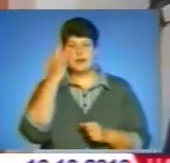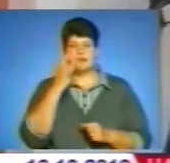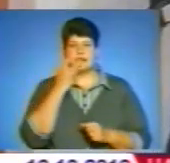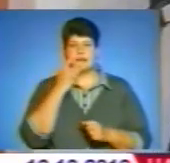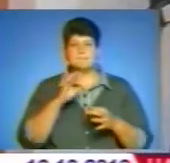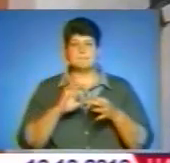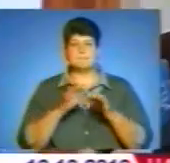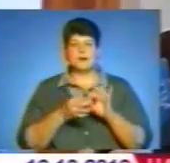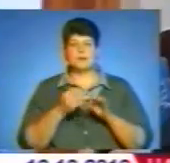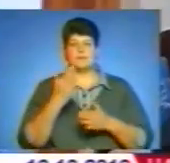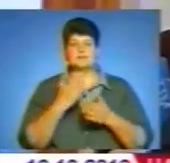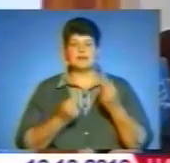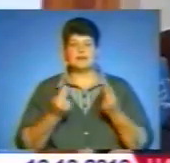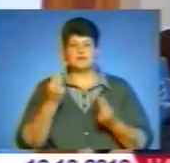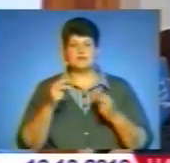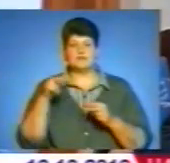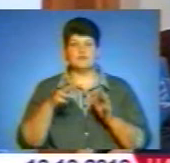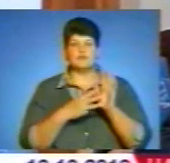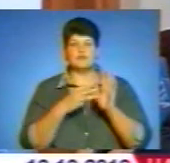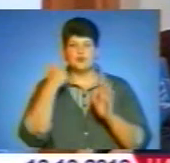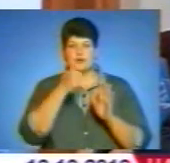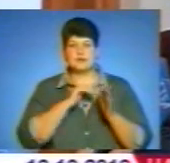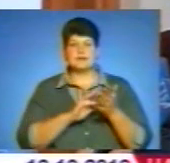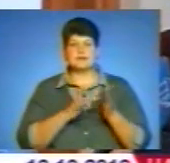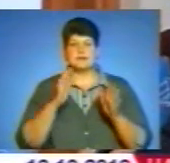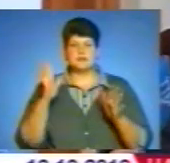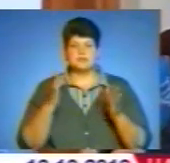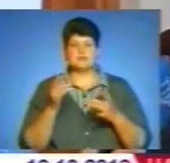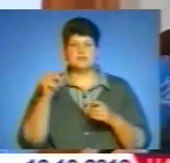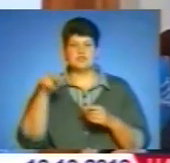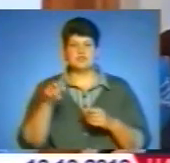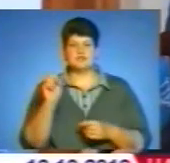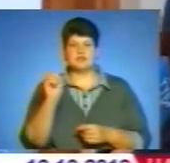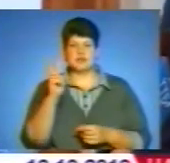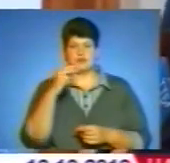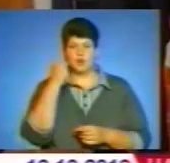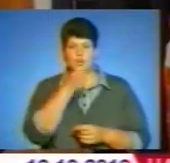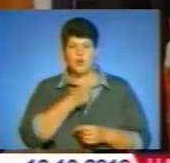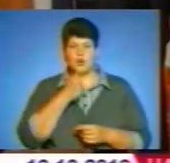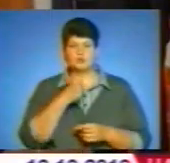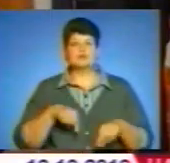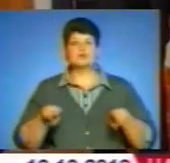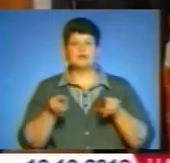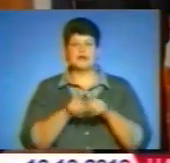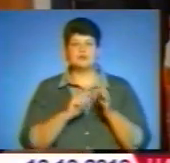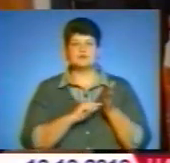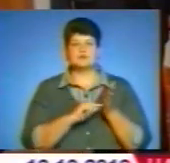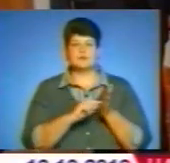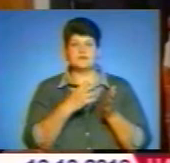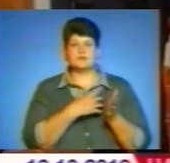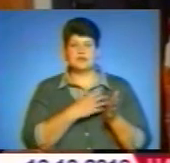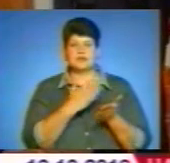наслідками ДЦП, чемпіоном літніх параолімпійських ігор 2008 року та срібним призером літніх